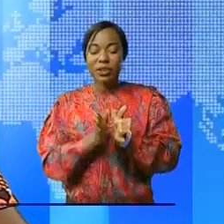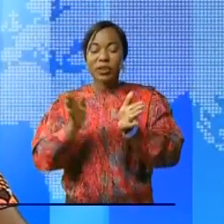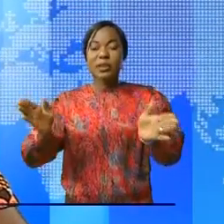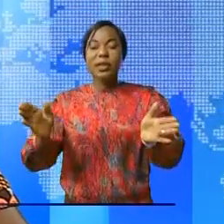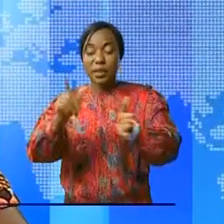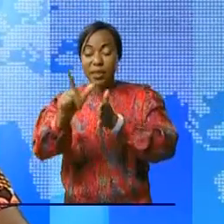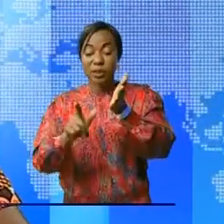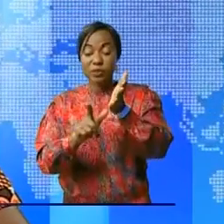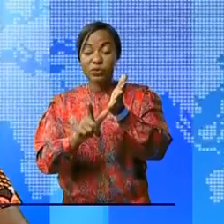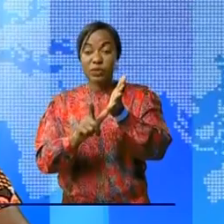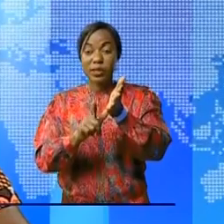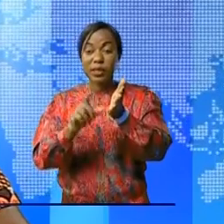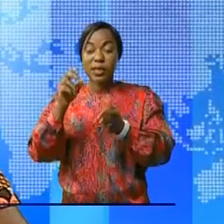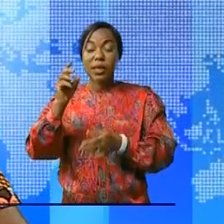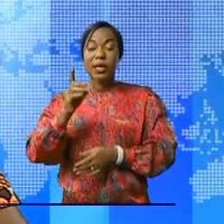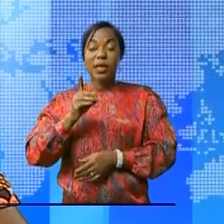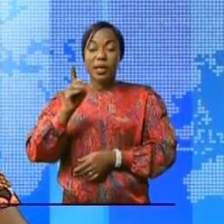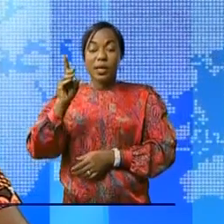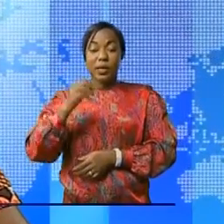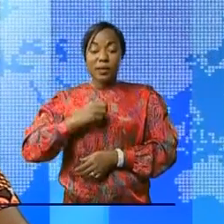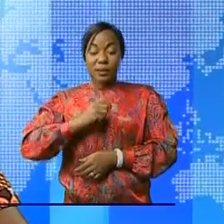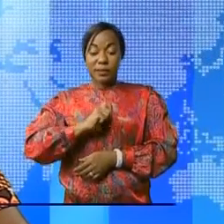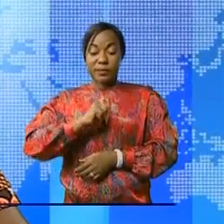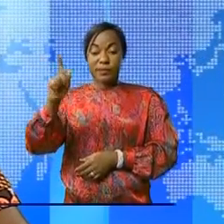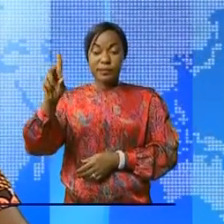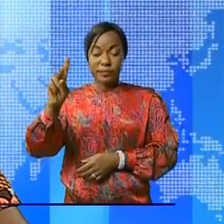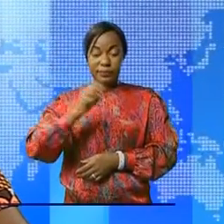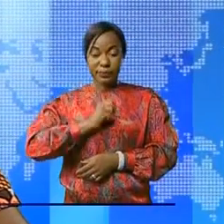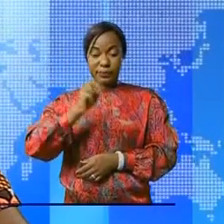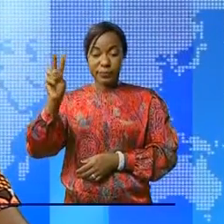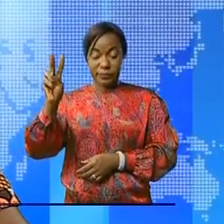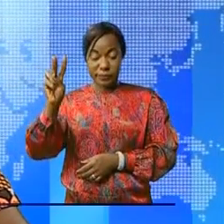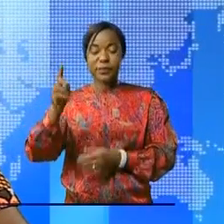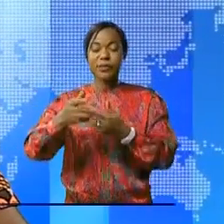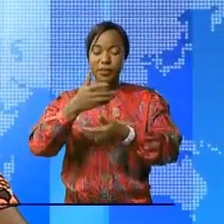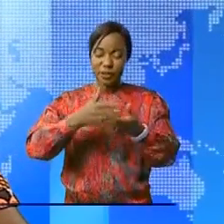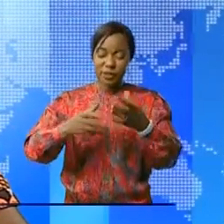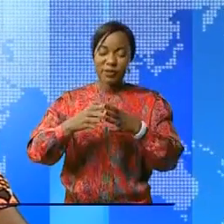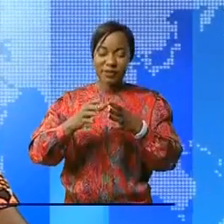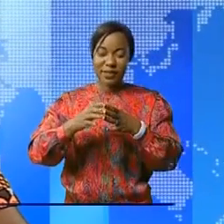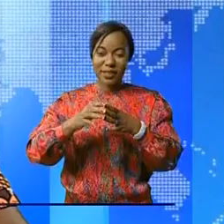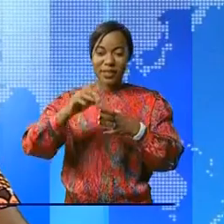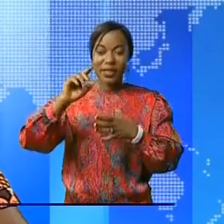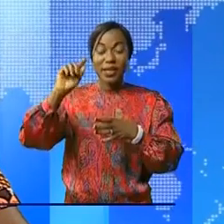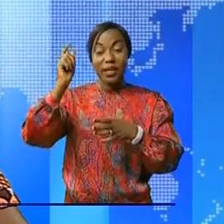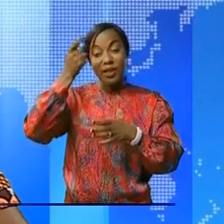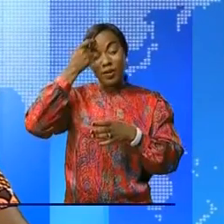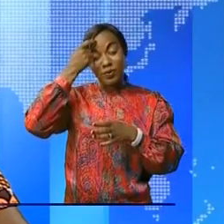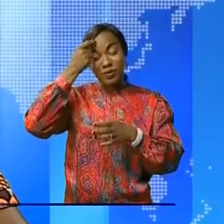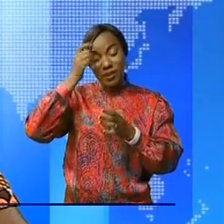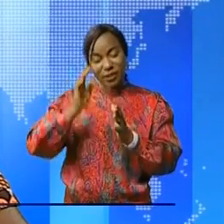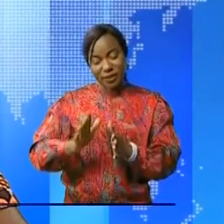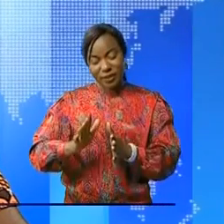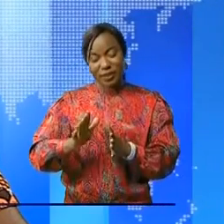séjourne à Goma dans le Nord-Kivu. Il a échangé avec le gouverneur militaire autour de plusieurs questions liées à l'état des